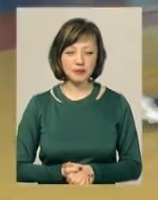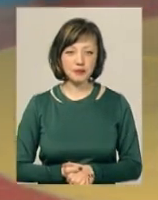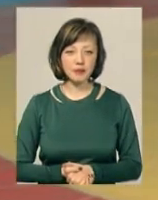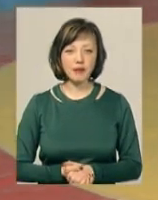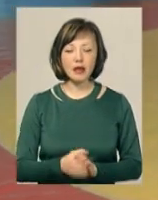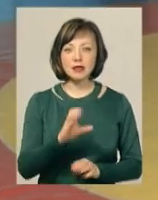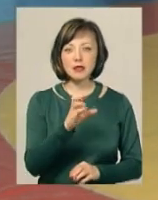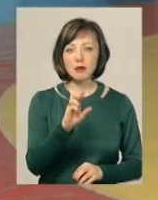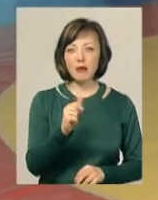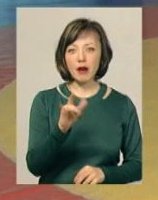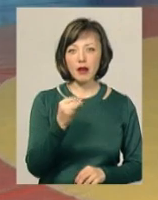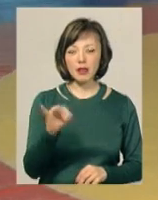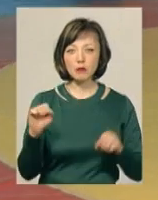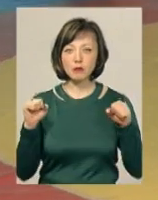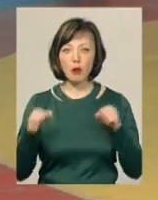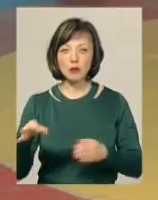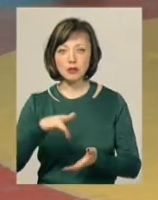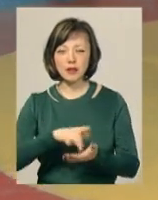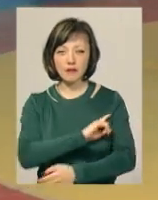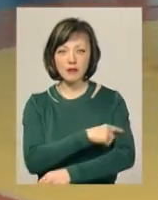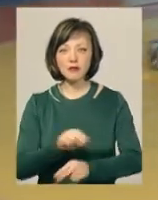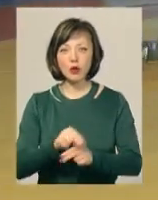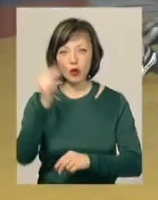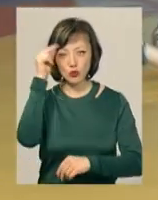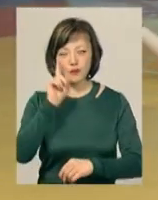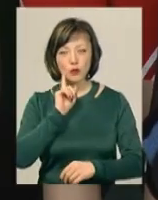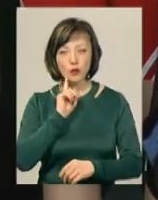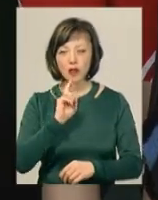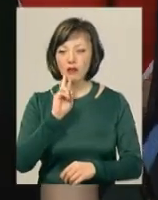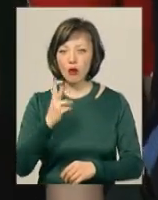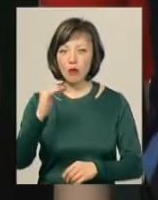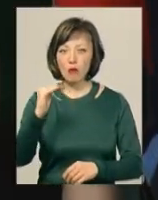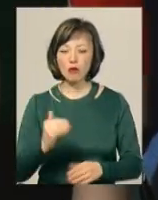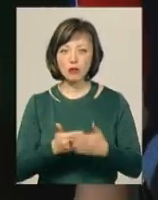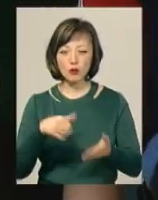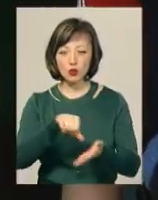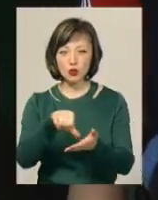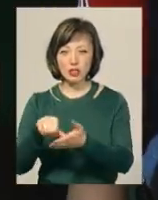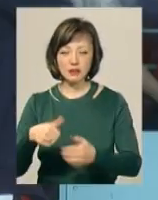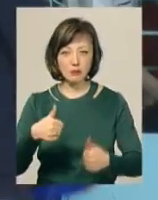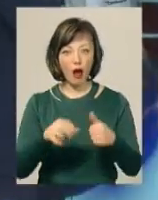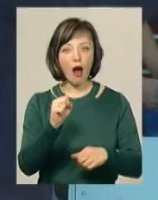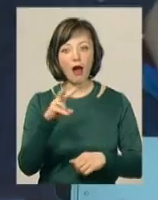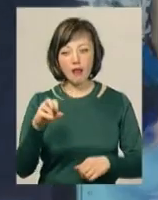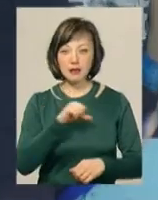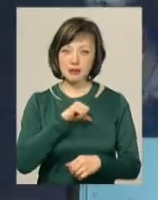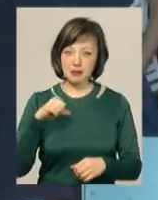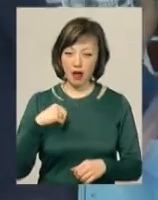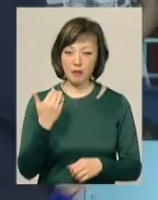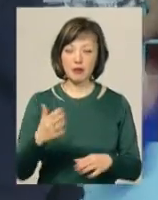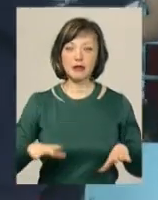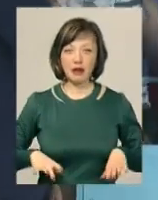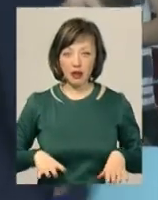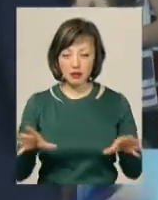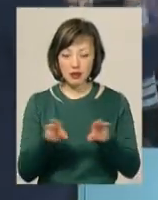Сергій Багрій – спортсмен Хмельницького обласного центру фізвиховання учнівської молоді, на два роки молодший від учасників змагань. Проте і сам хлопець, і його тренер